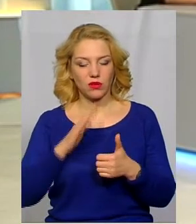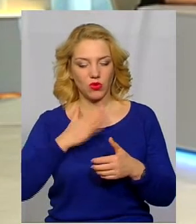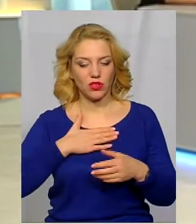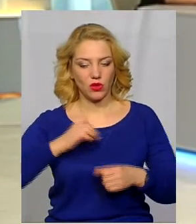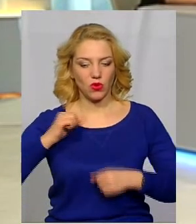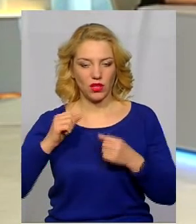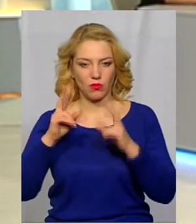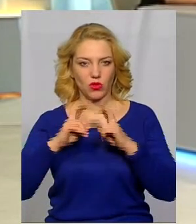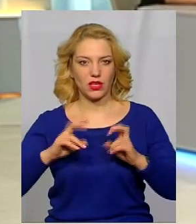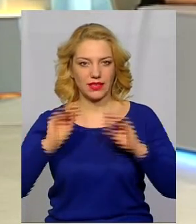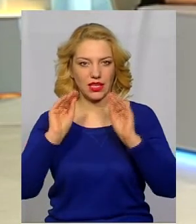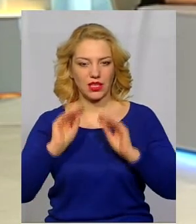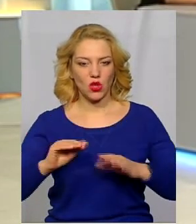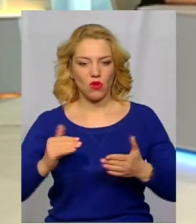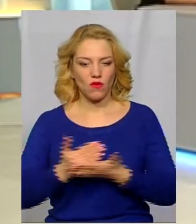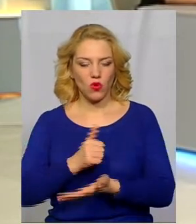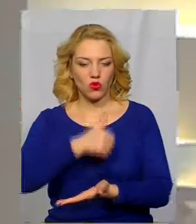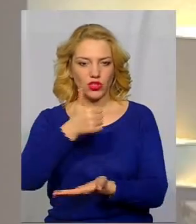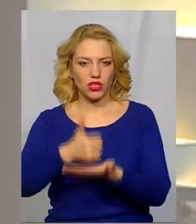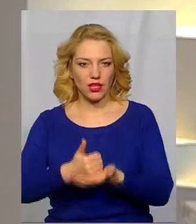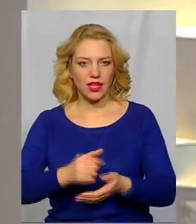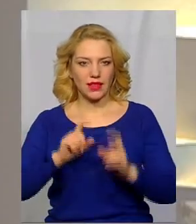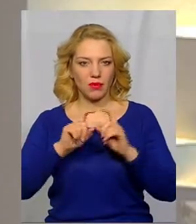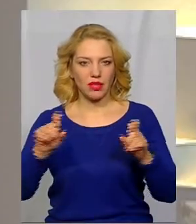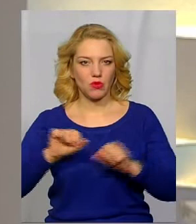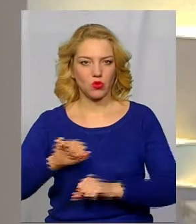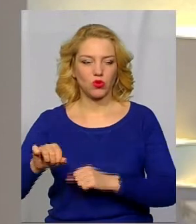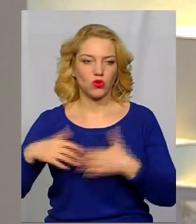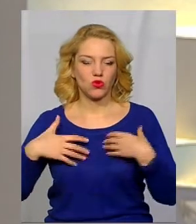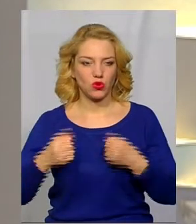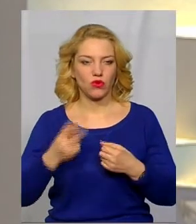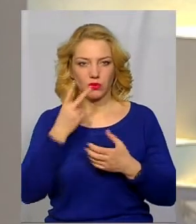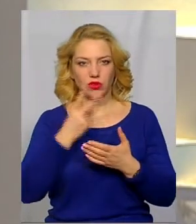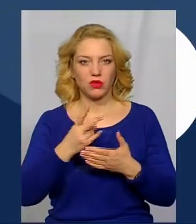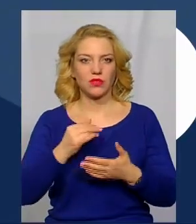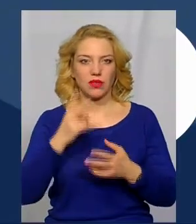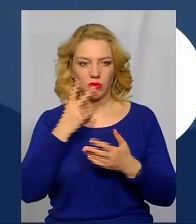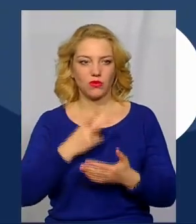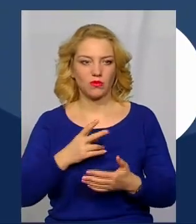проаналізували декларацію нового очільника Департаменту охорони здоров'я. Ми подивимось і продовжимо.